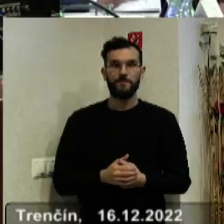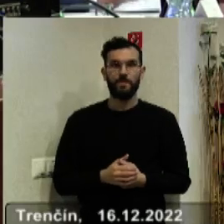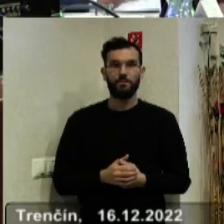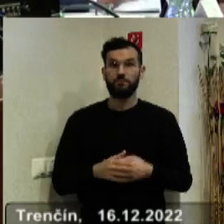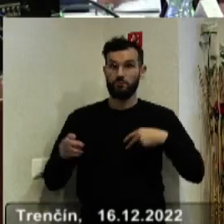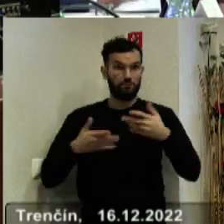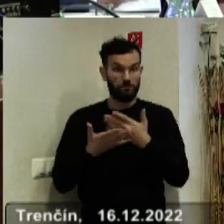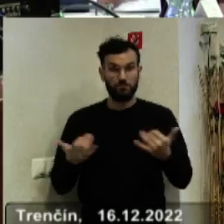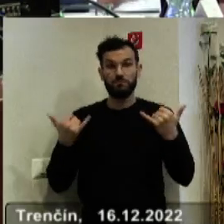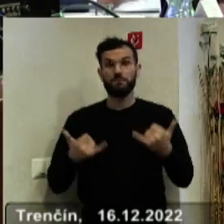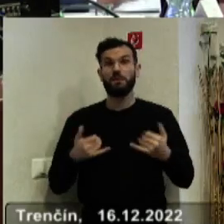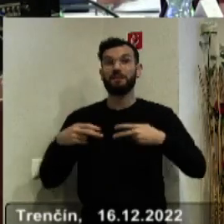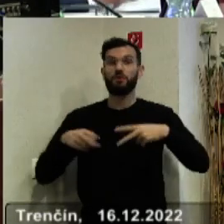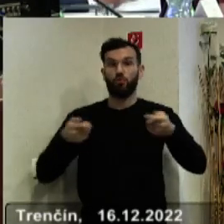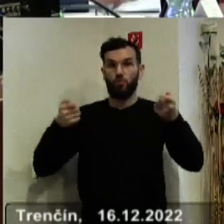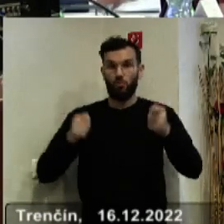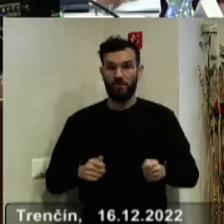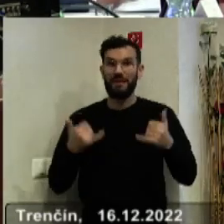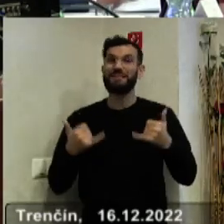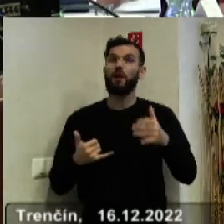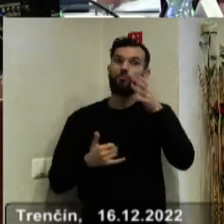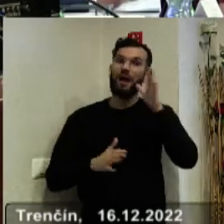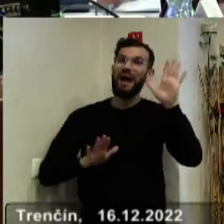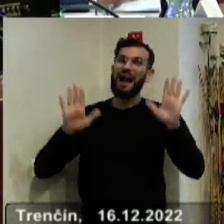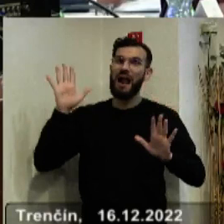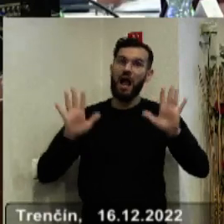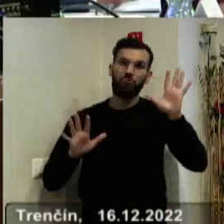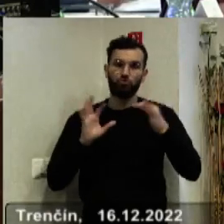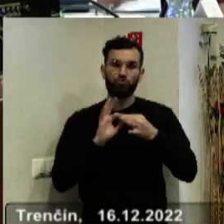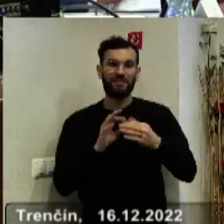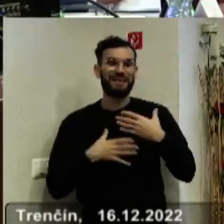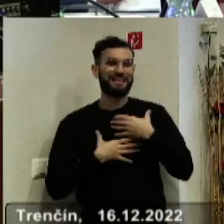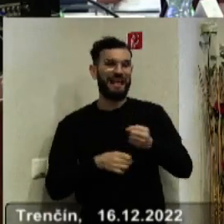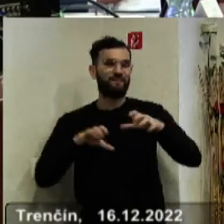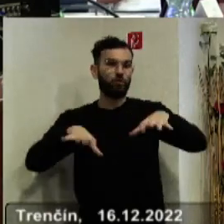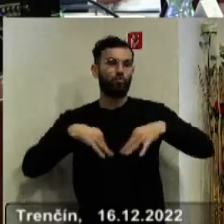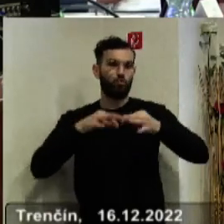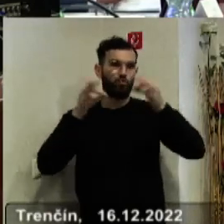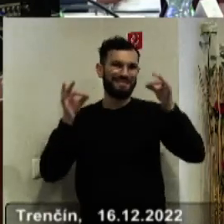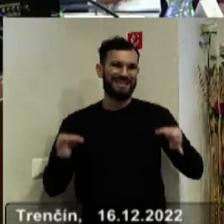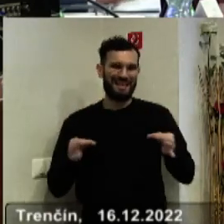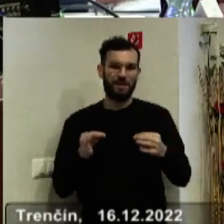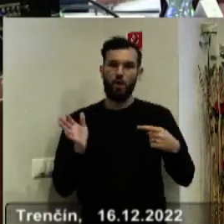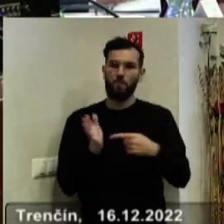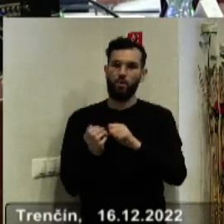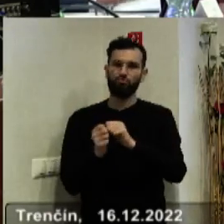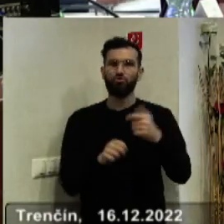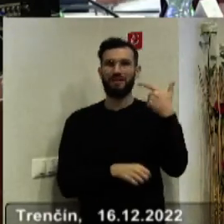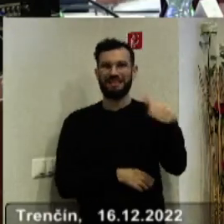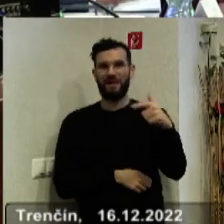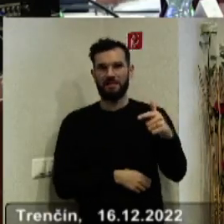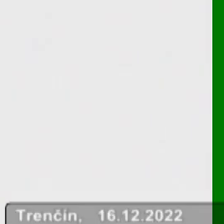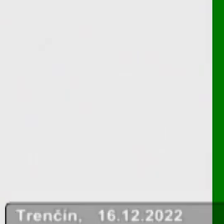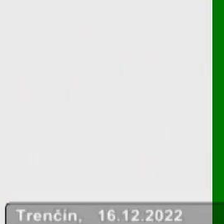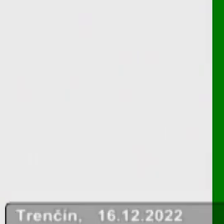Tak nikto zatvára možnosť hlásiť sa do diskusie a budeme hlasovať o návrhu znesenia, ktoré je uvedené pod bodom číslo 12. Nech sa